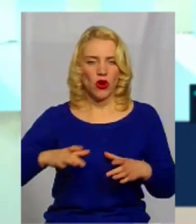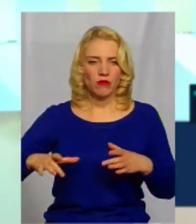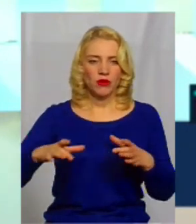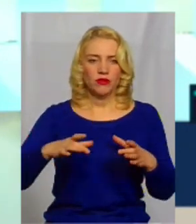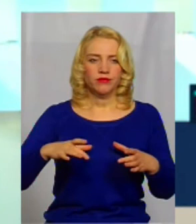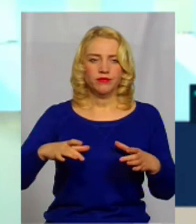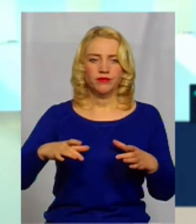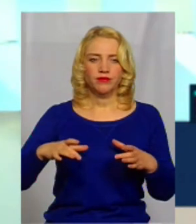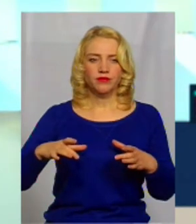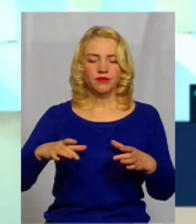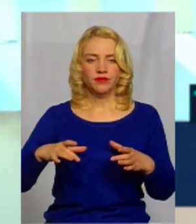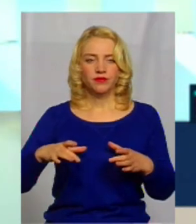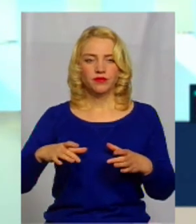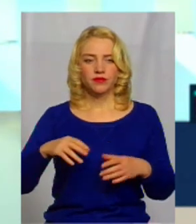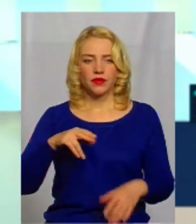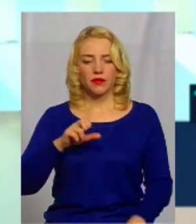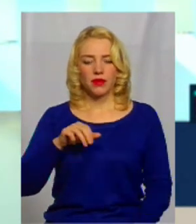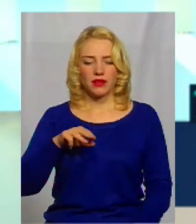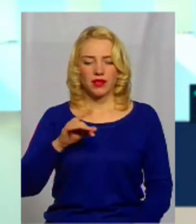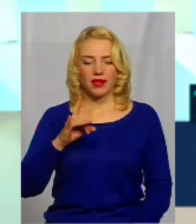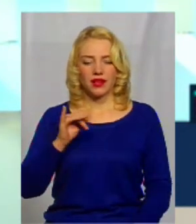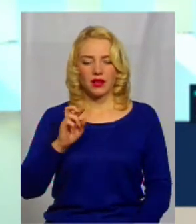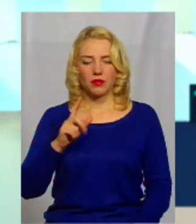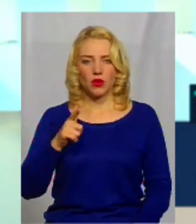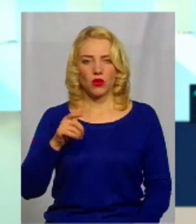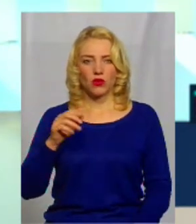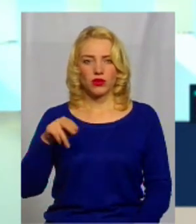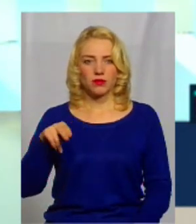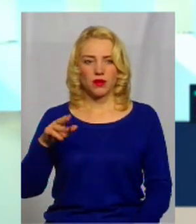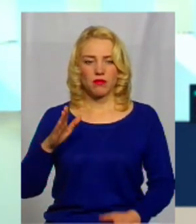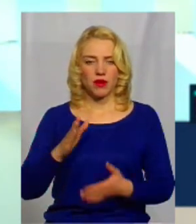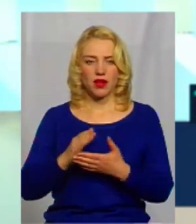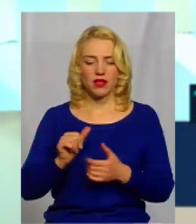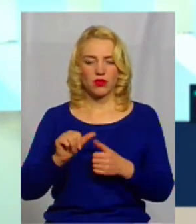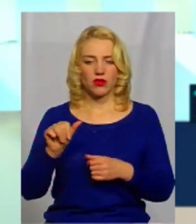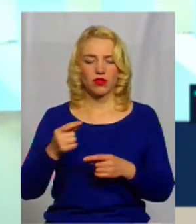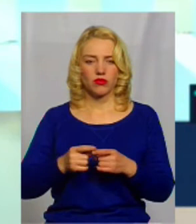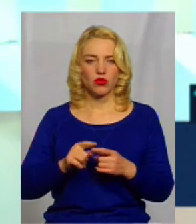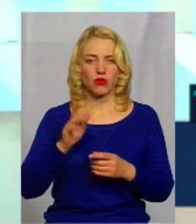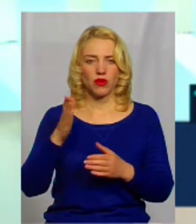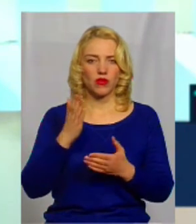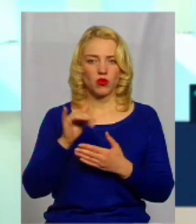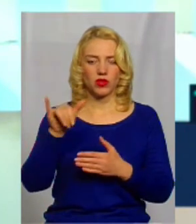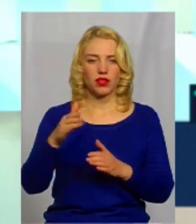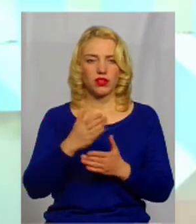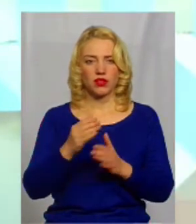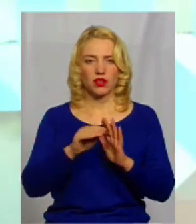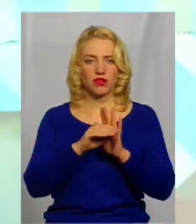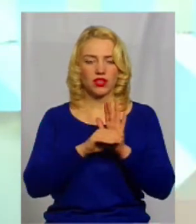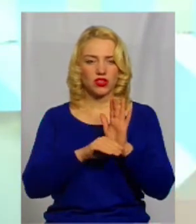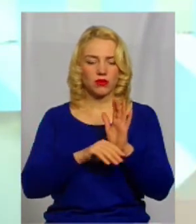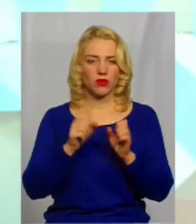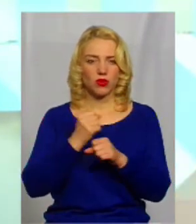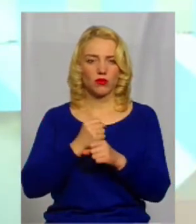водоймою в Патребгосп має. Крім того, він має ще режим роботи одного об'єкта,